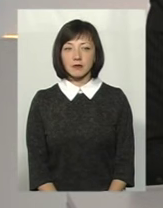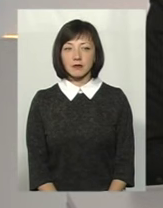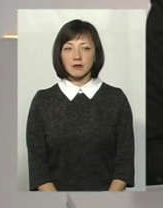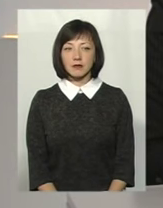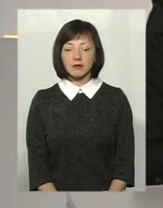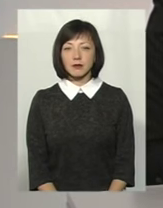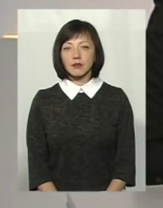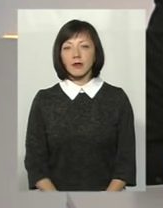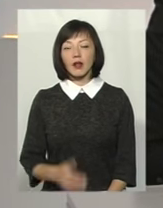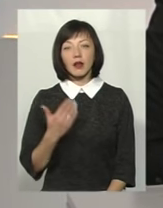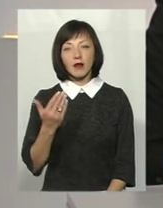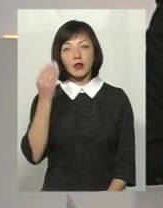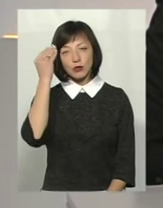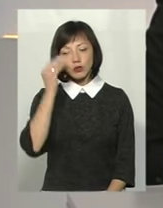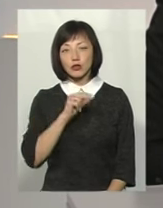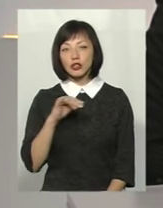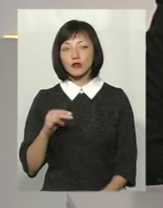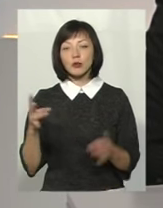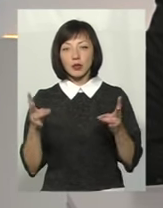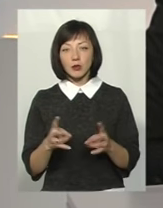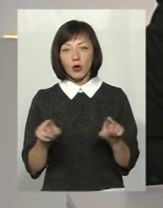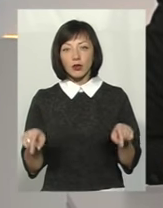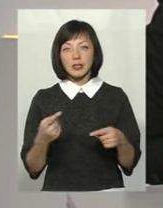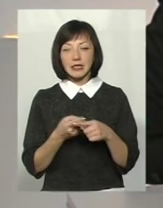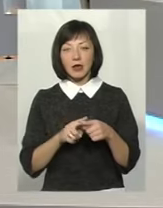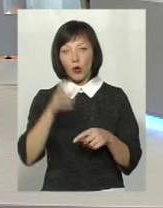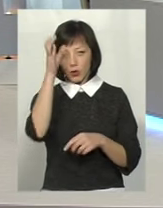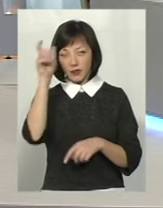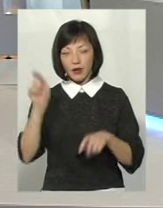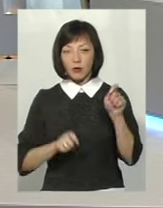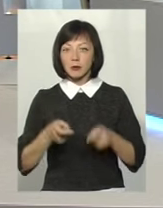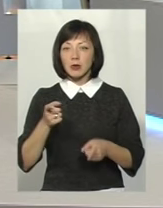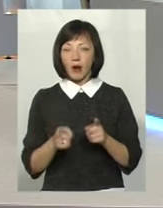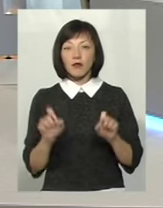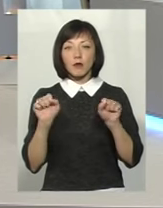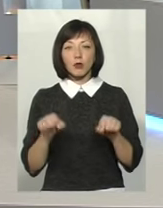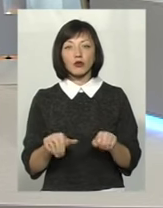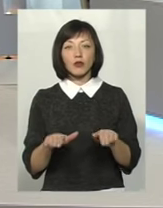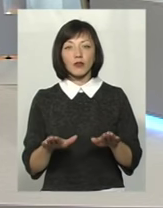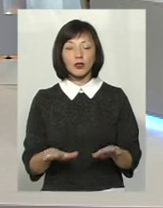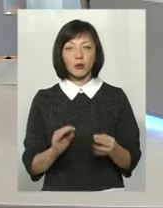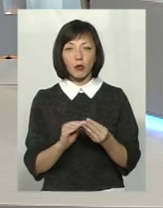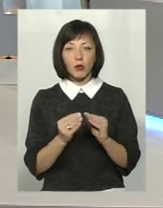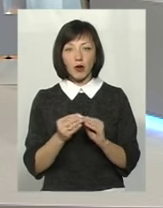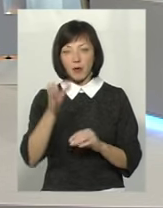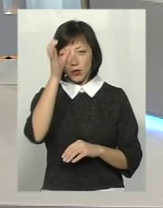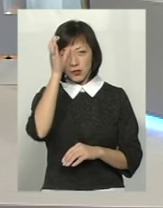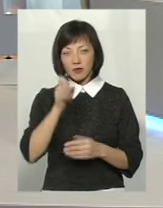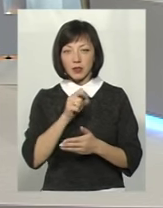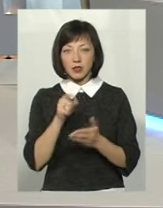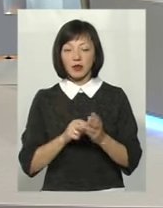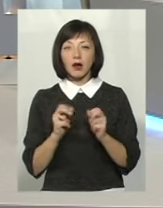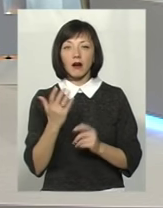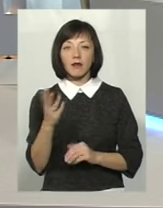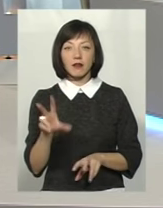На вашу думку, чи потрібно організовувати такі освітні форуми і чи справді вони можуть якось вирішити проблеми в освіті? Як ви вважаєте,